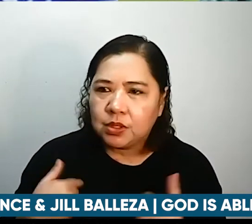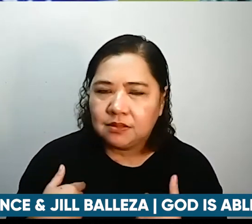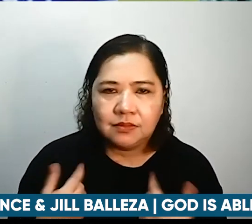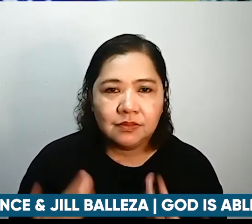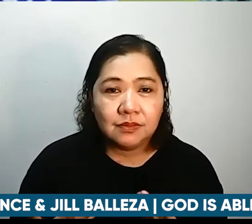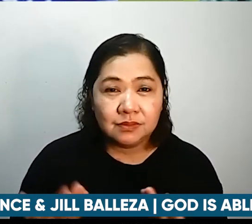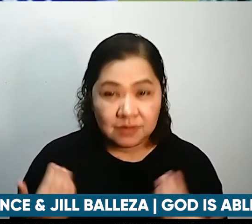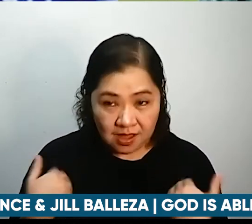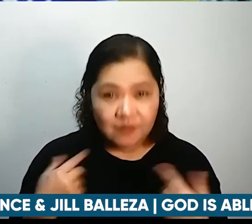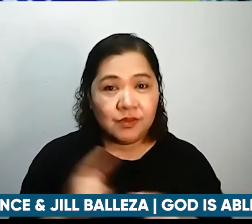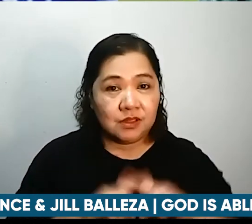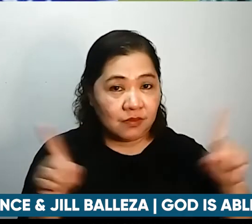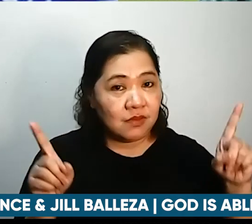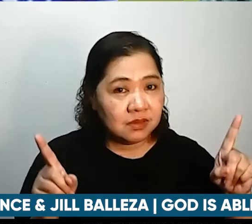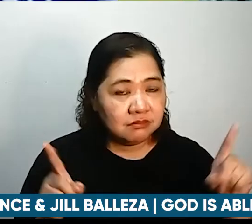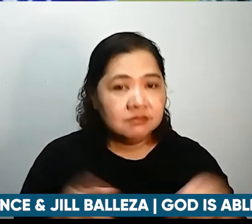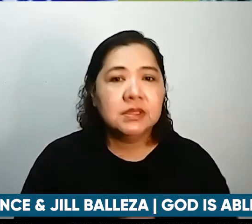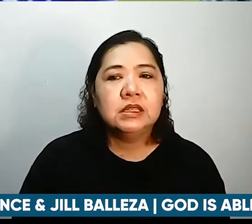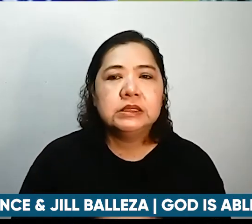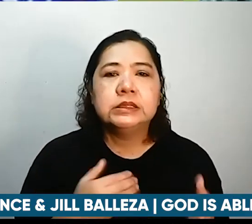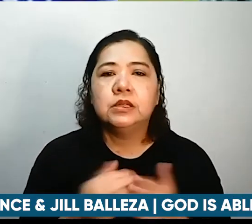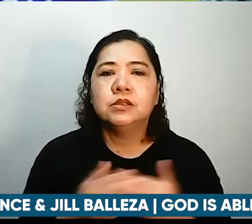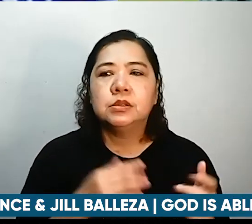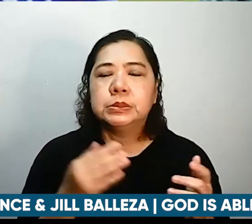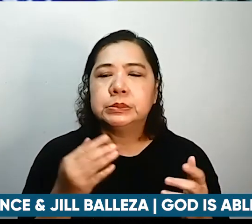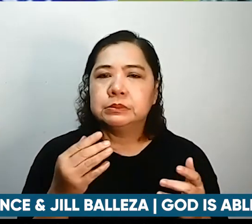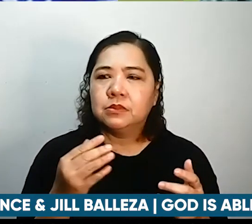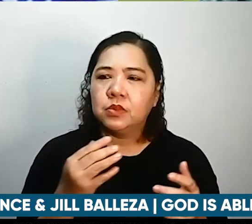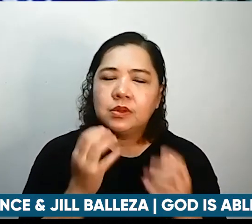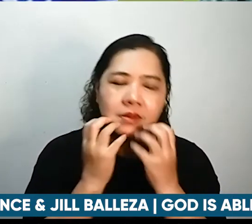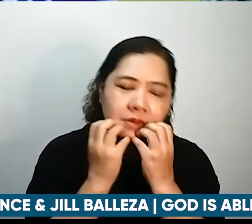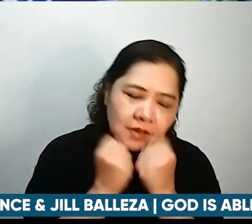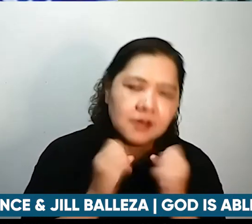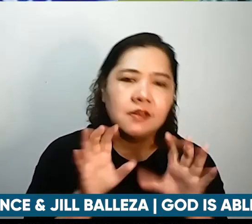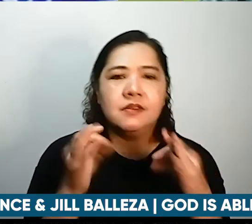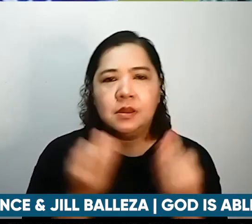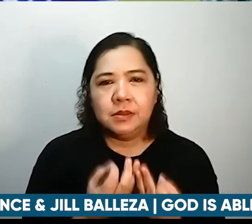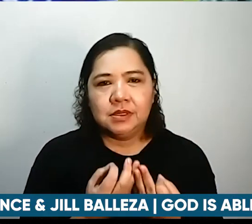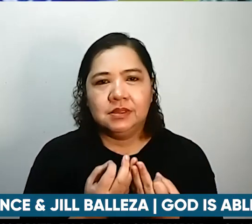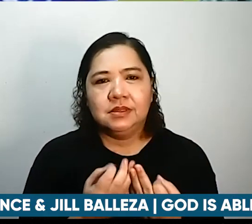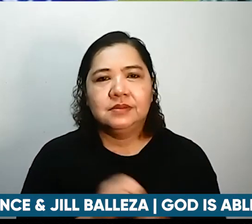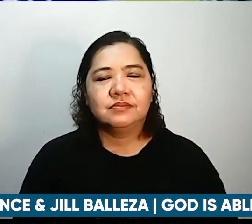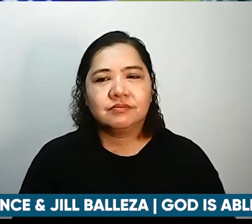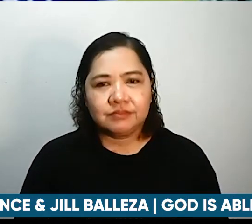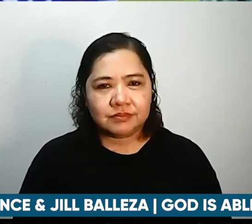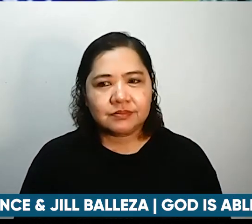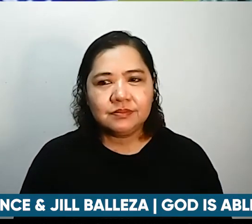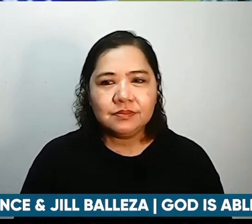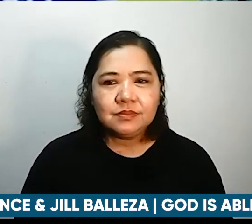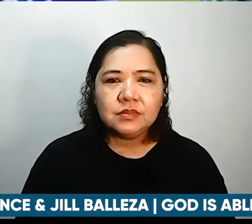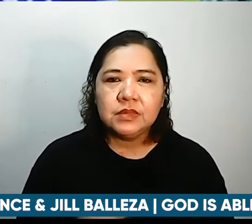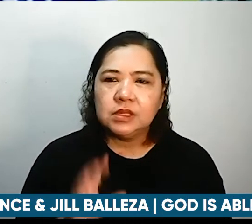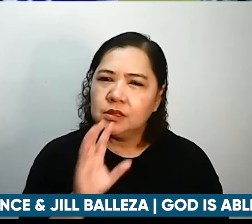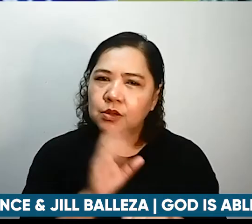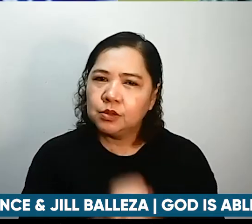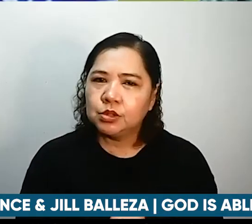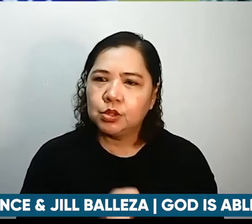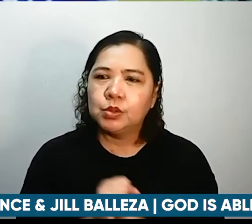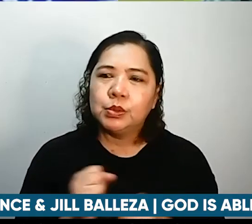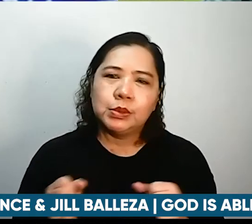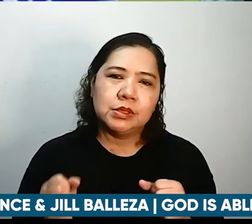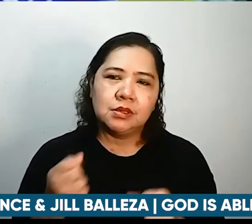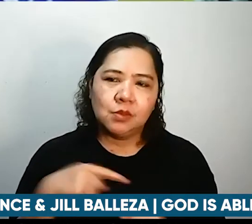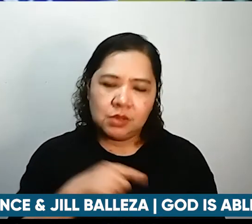mahal natin ang pamilya natin madalas na mas nagiging matulungin mas kooperative at mas mahabagin